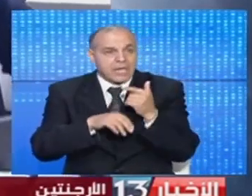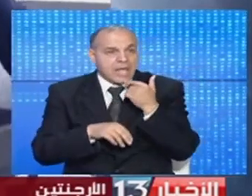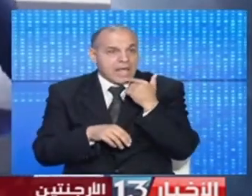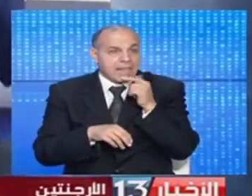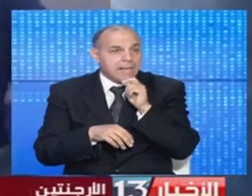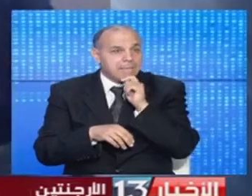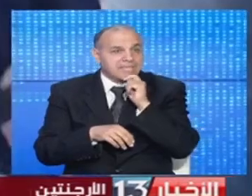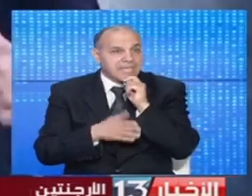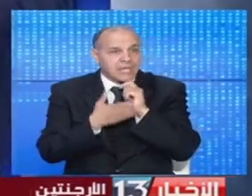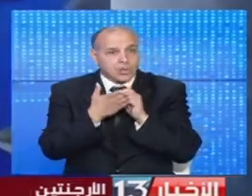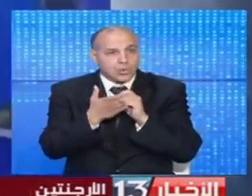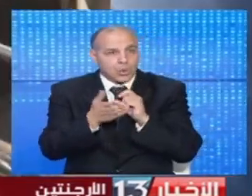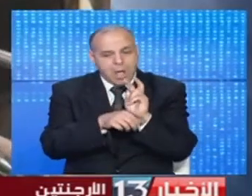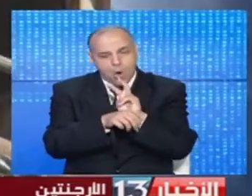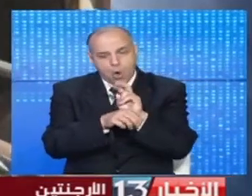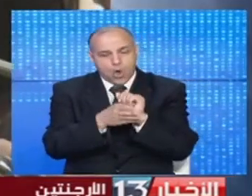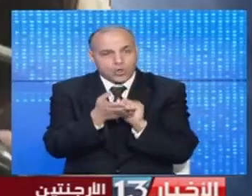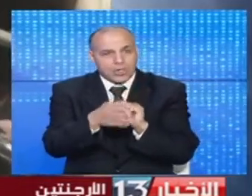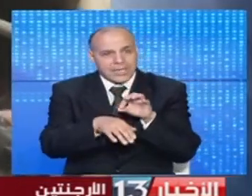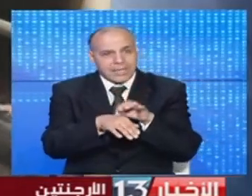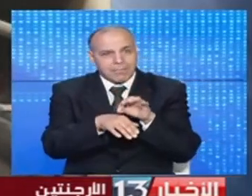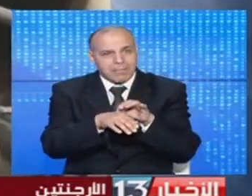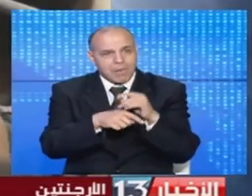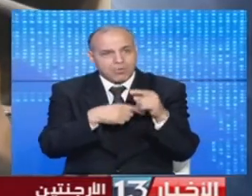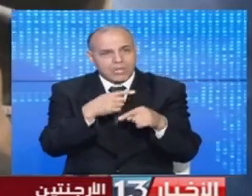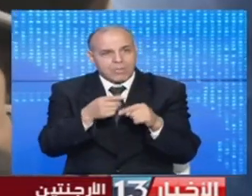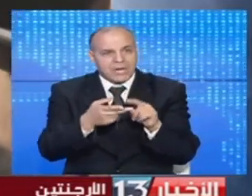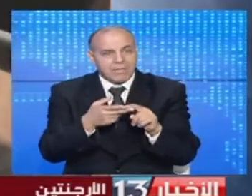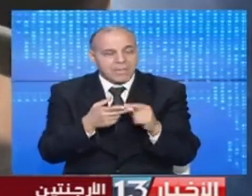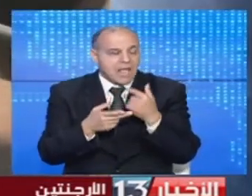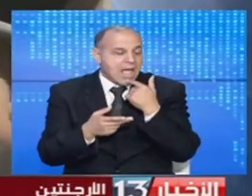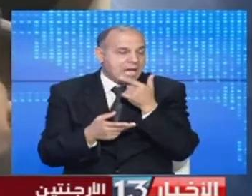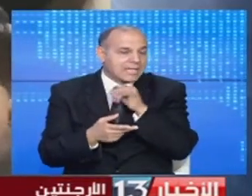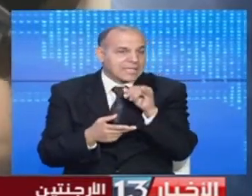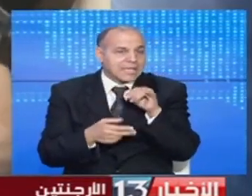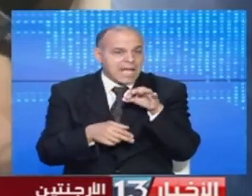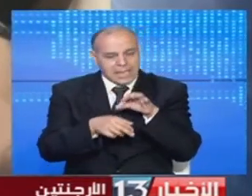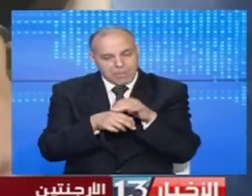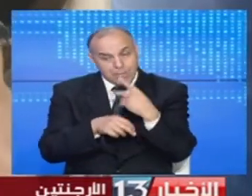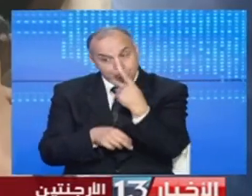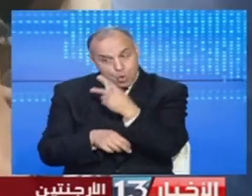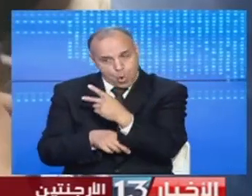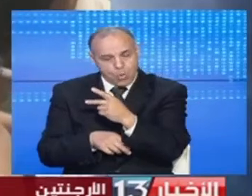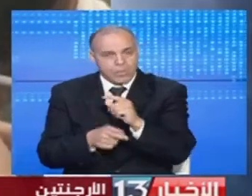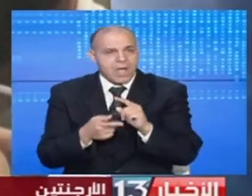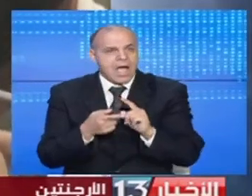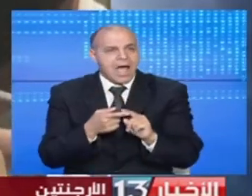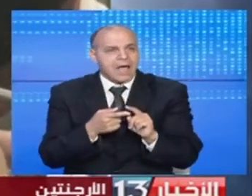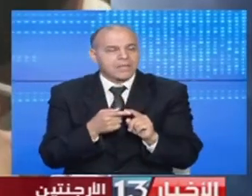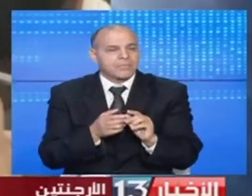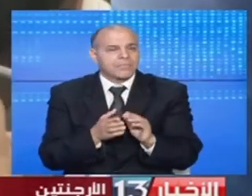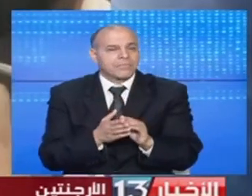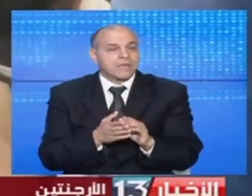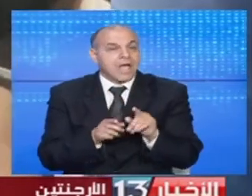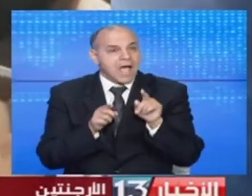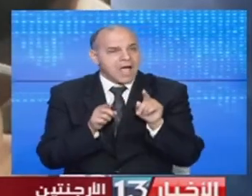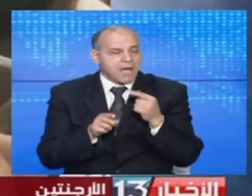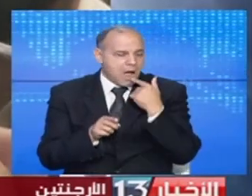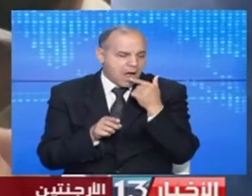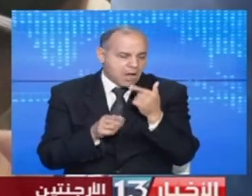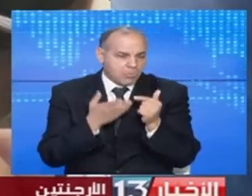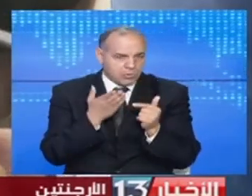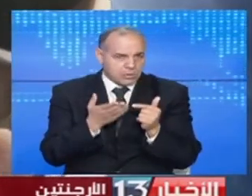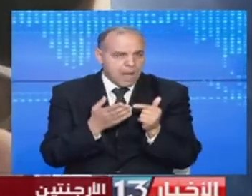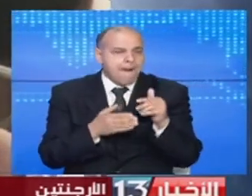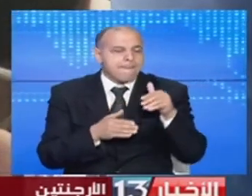لكنه لا يزال تحت المراقبة الطبية المستمرة حسب ما أعلن طبيبه المباشر ليو بولدولوكي الذي أضاف